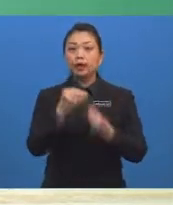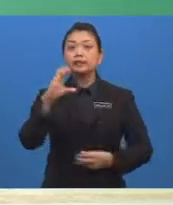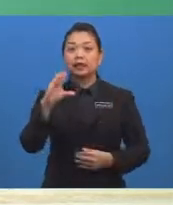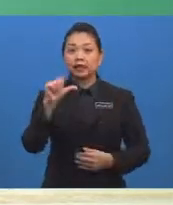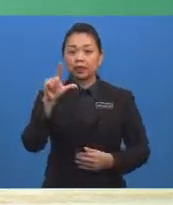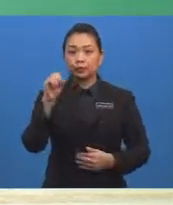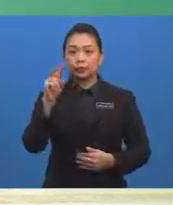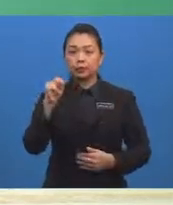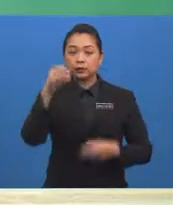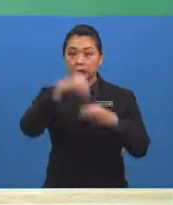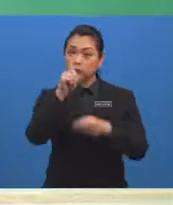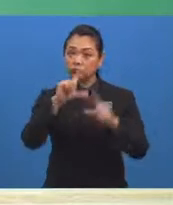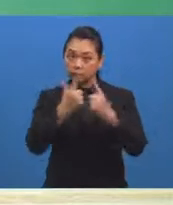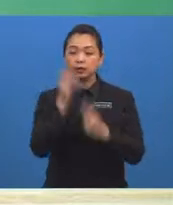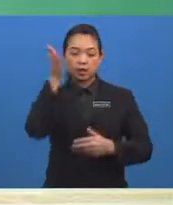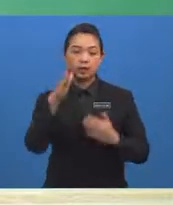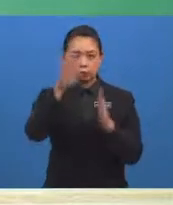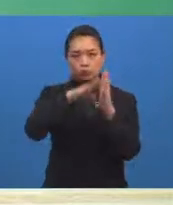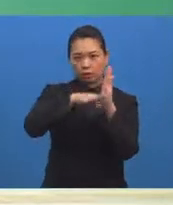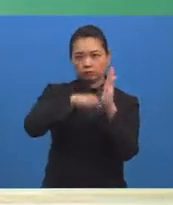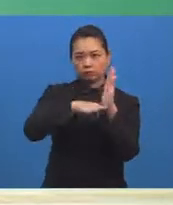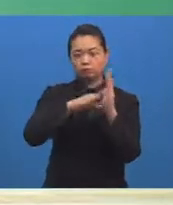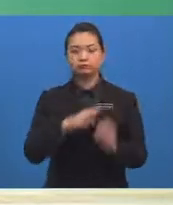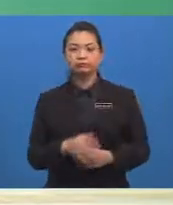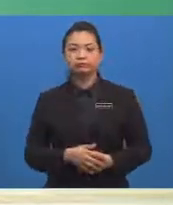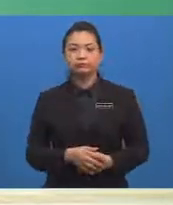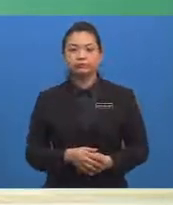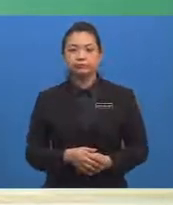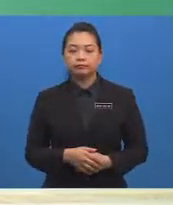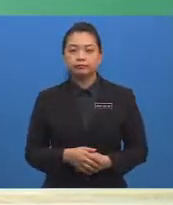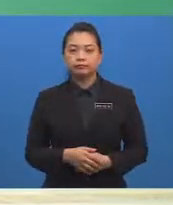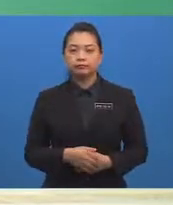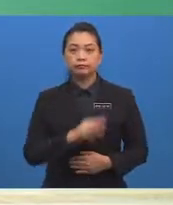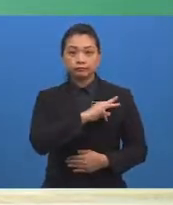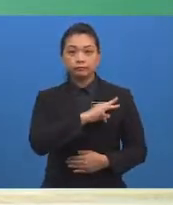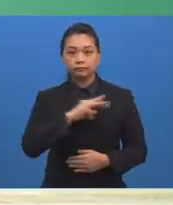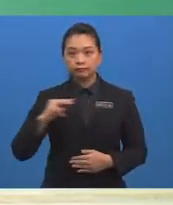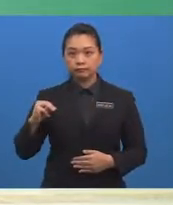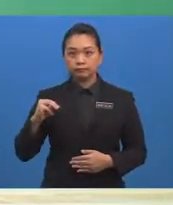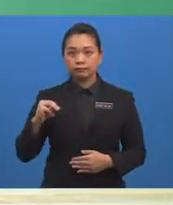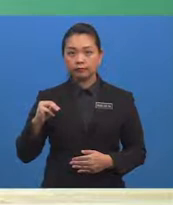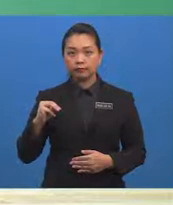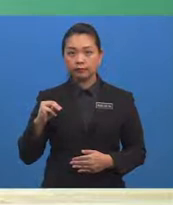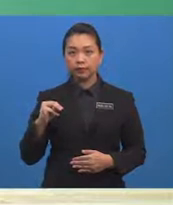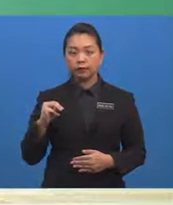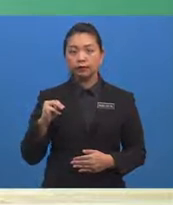setelah calon pertama dipilih Manakala peristiwa A dan peristiwa B